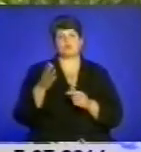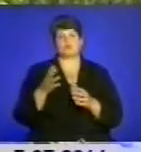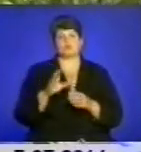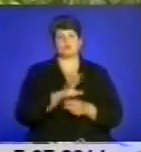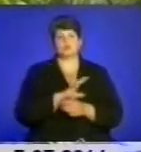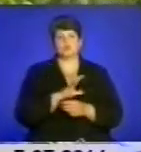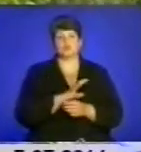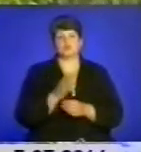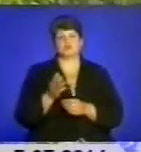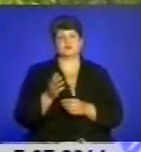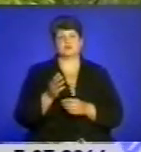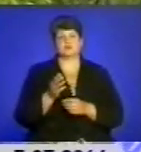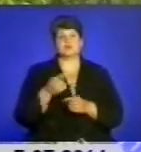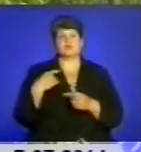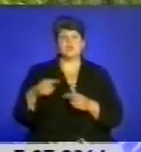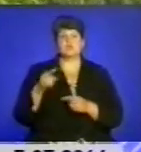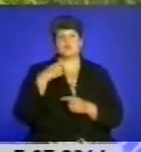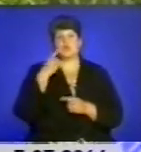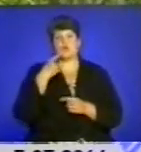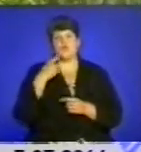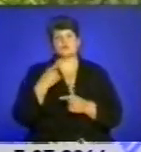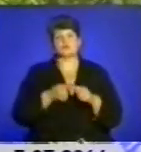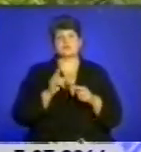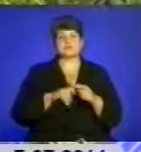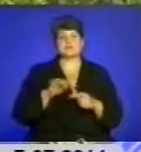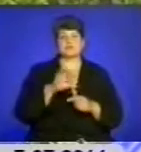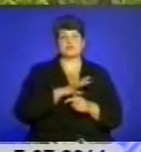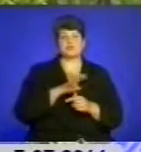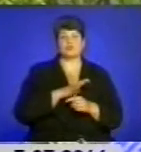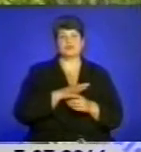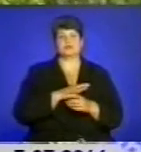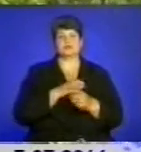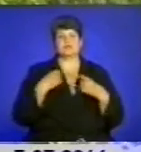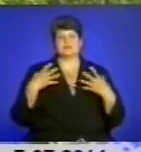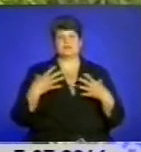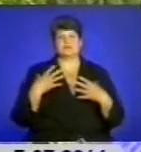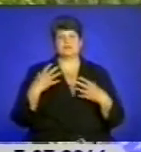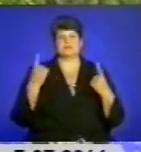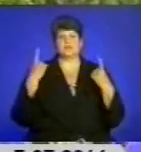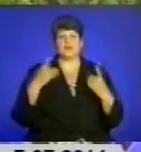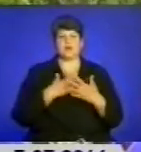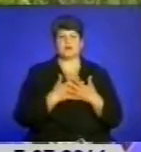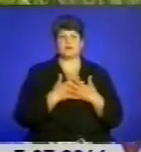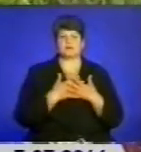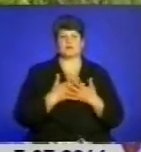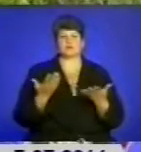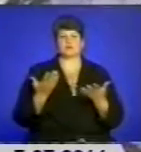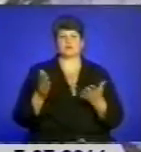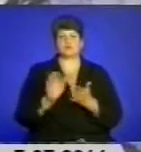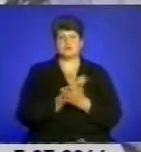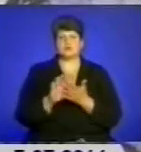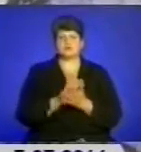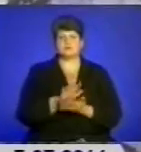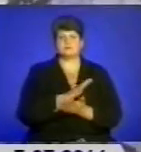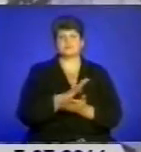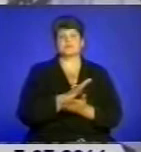що це було свято такої найбільшої активності землі і неба. Наші предки там проходили різне очищення. У різні